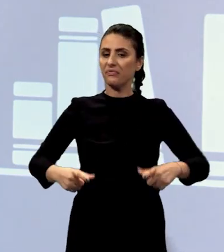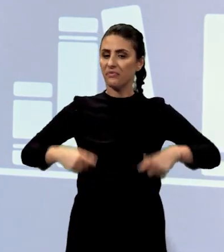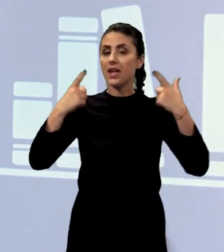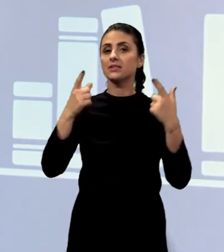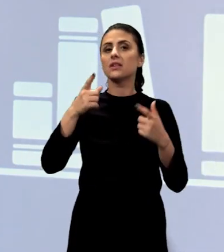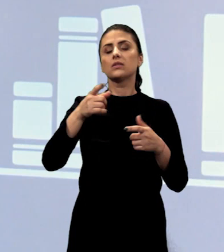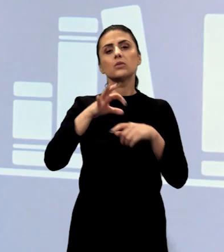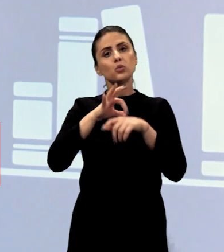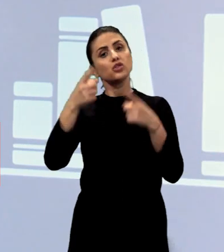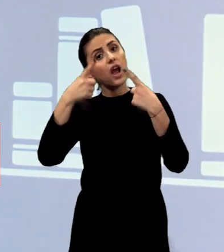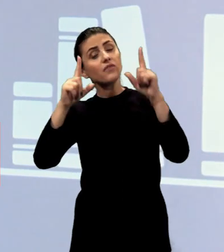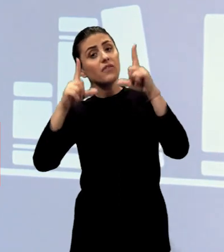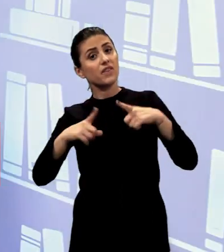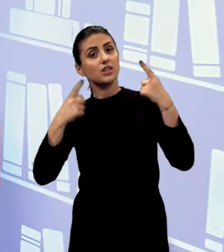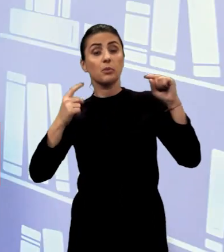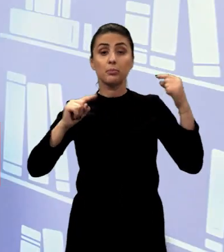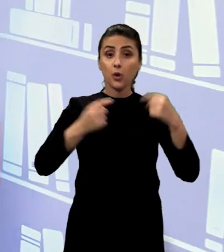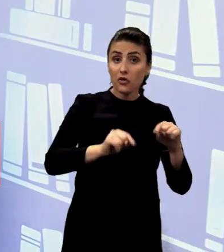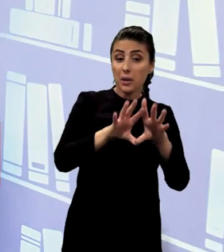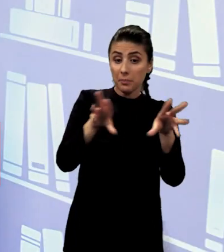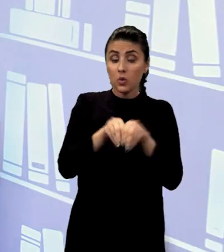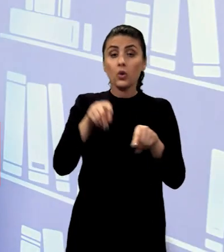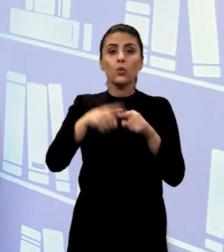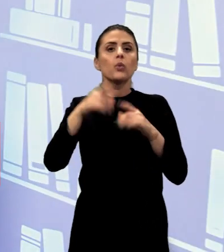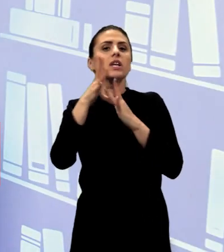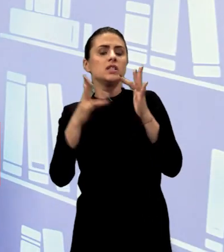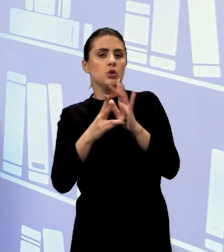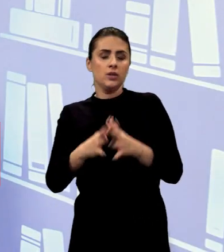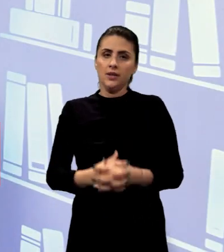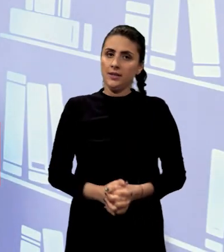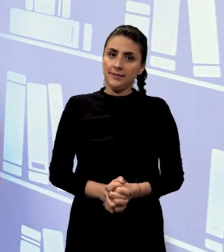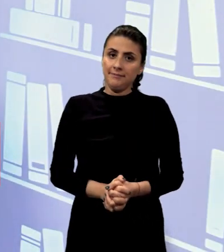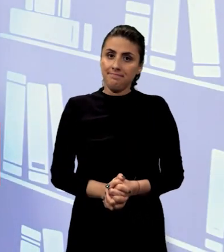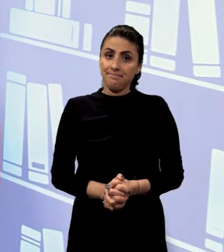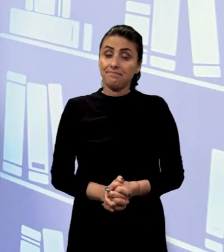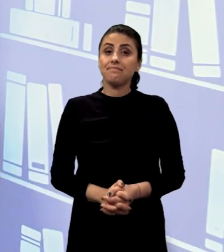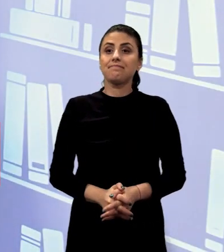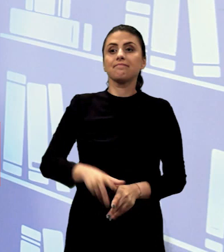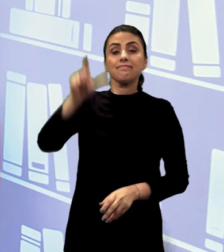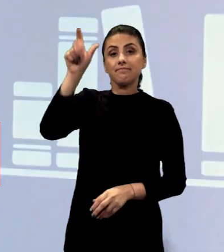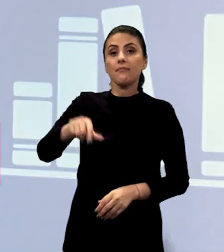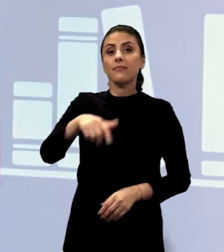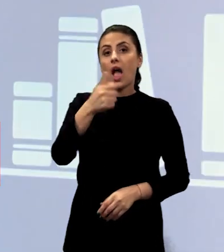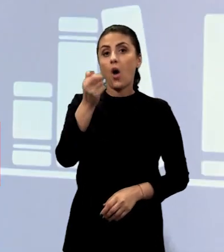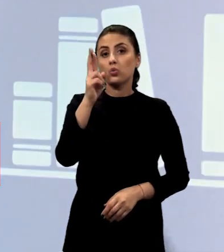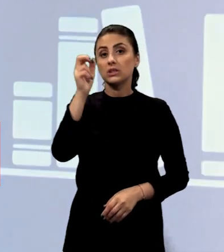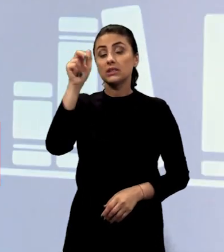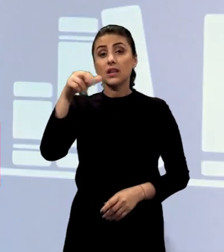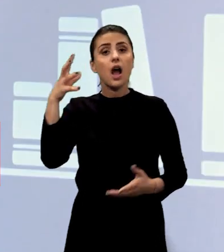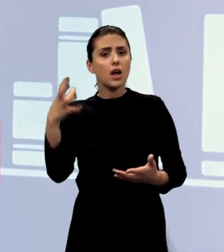Duci altfel poverile și provocările împreună cu Iisus. Fericitul Augustin a reușit să